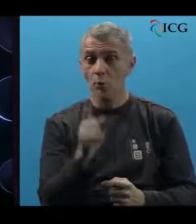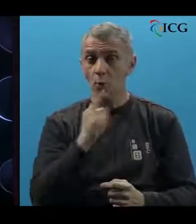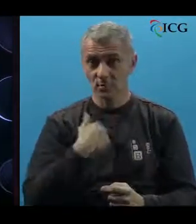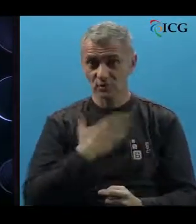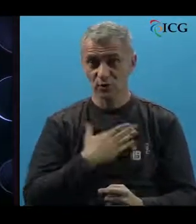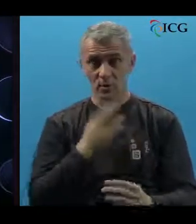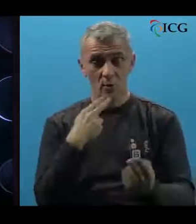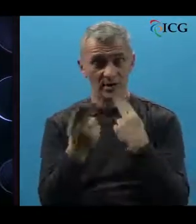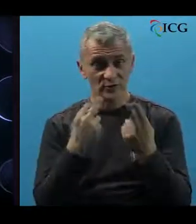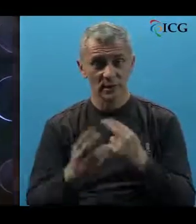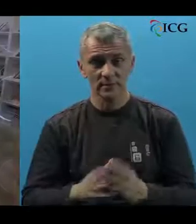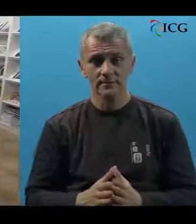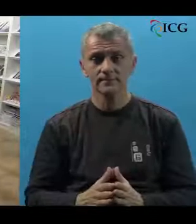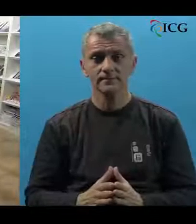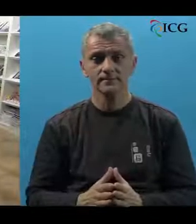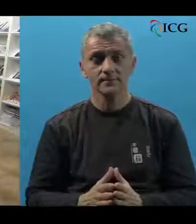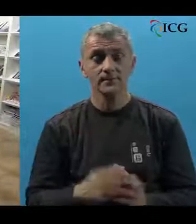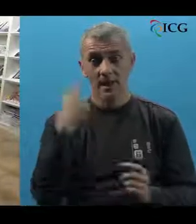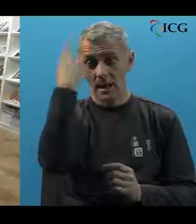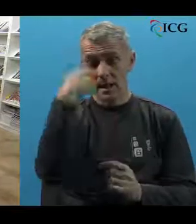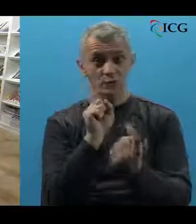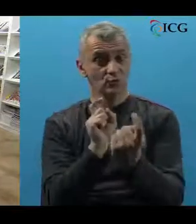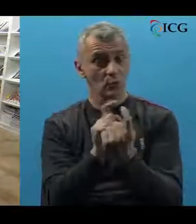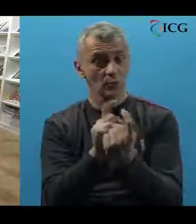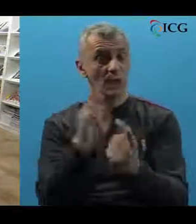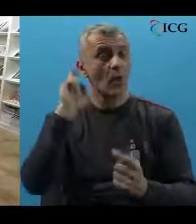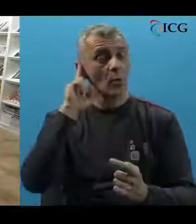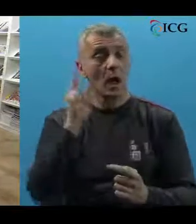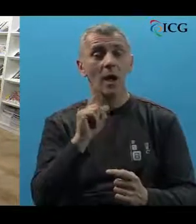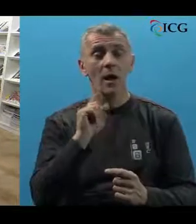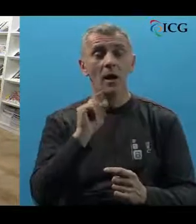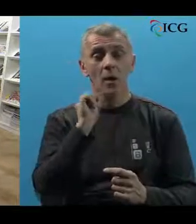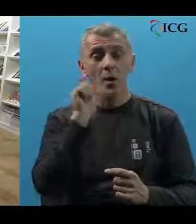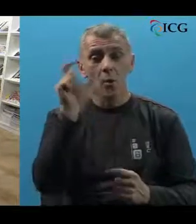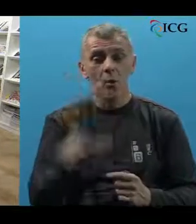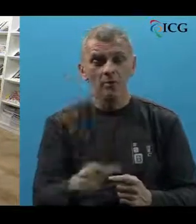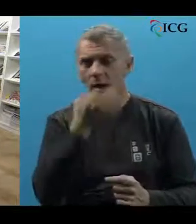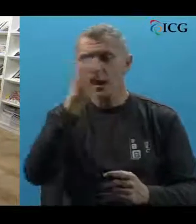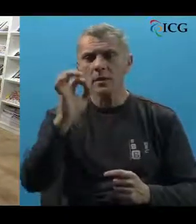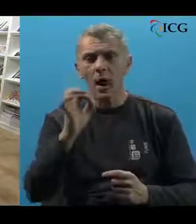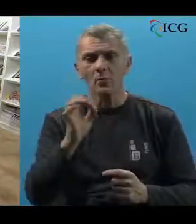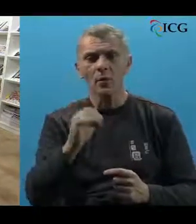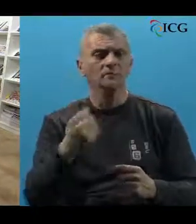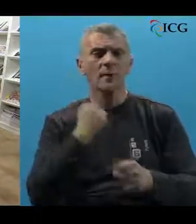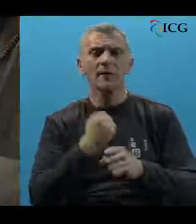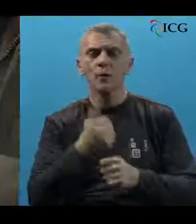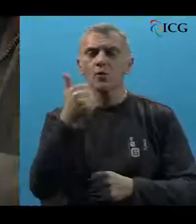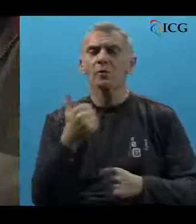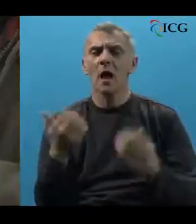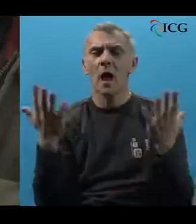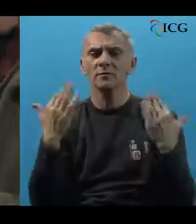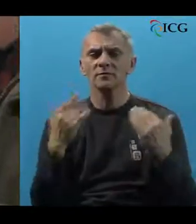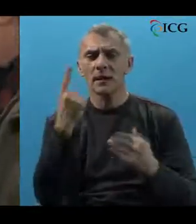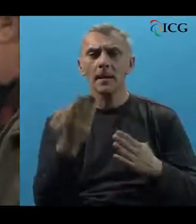želimo razgovarati. Lični kontakt s gluhom osobom najbolje je za stvaranje dobre atmosfere i